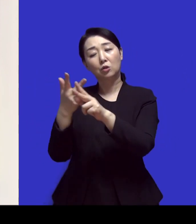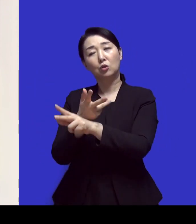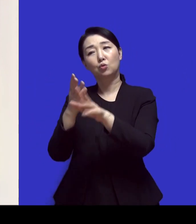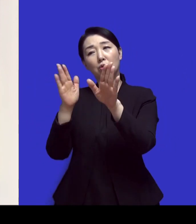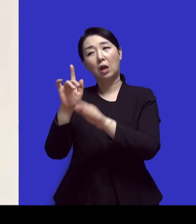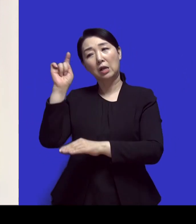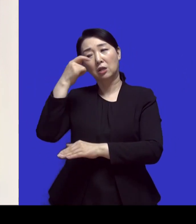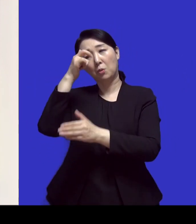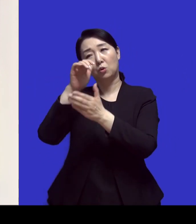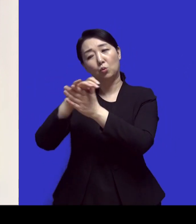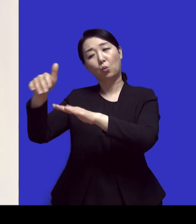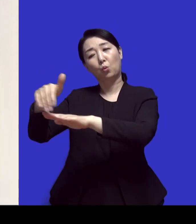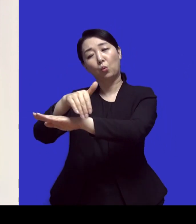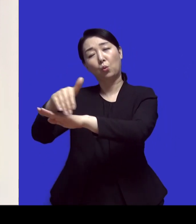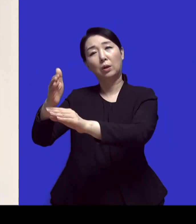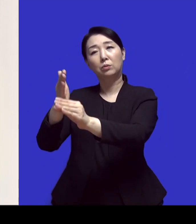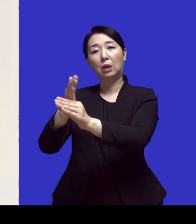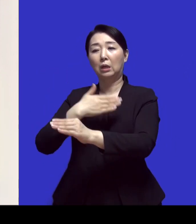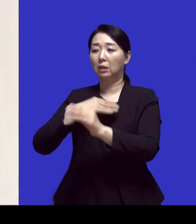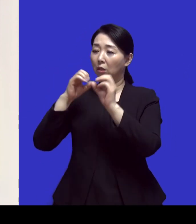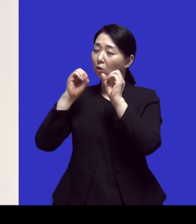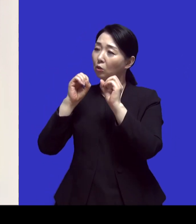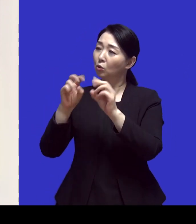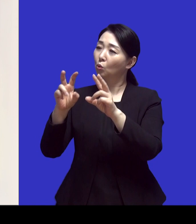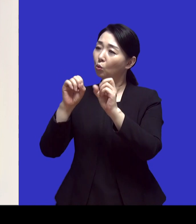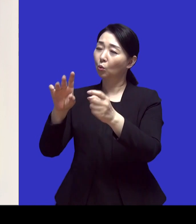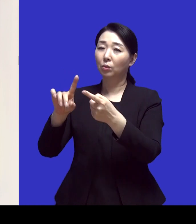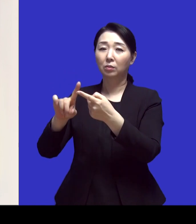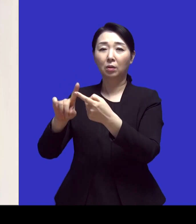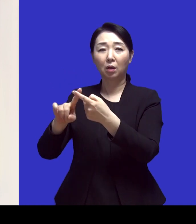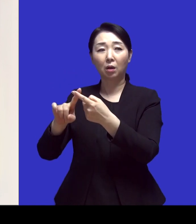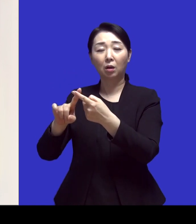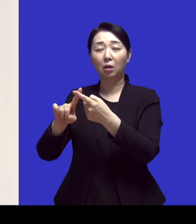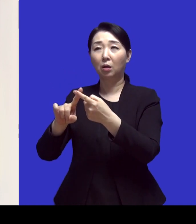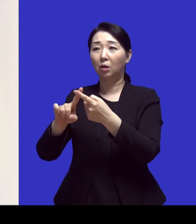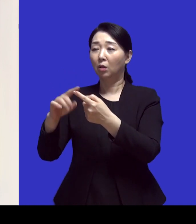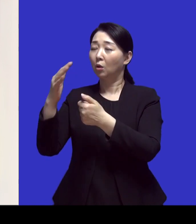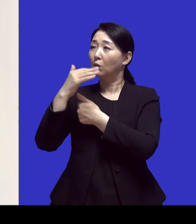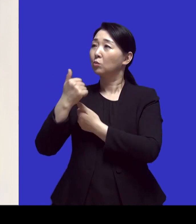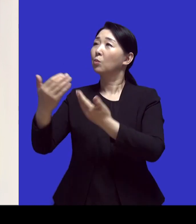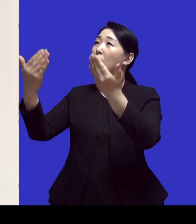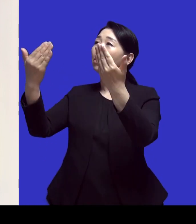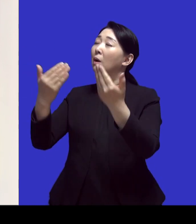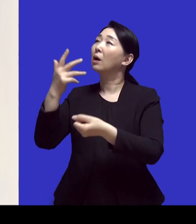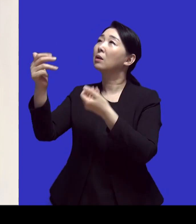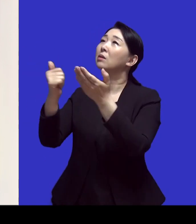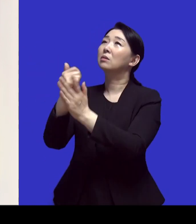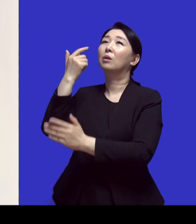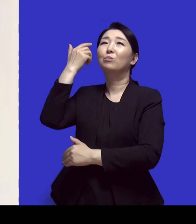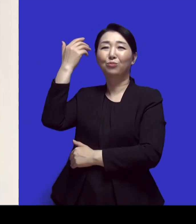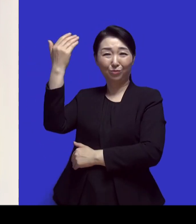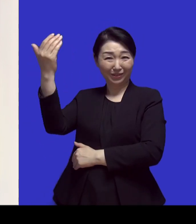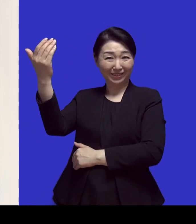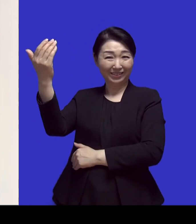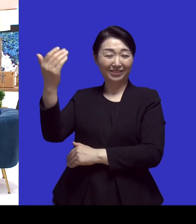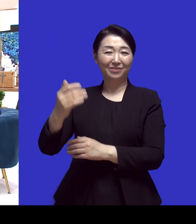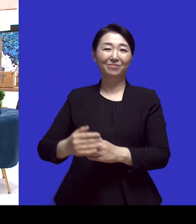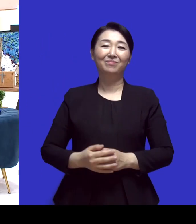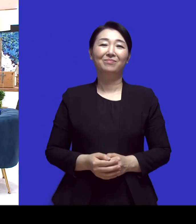새벽 기도 다니면서 나는 선교에 대한 소명을 받았는지를 하나님께 이제 물어보는 시간을 가졌더라고요